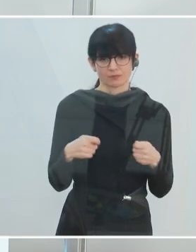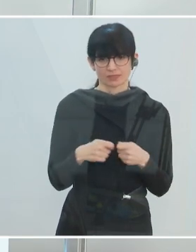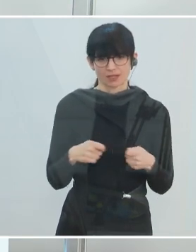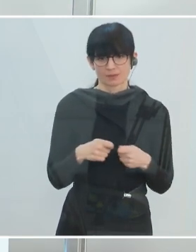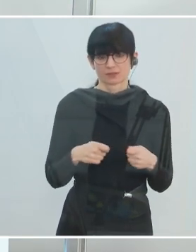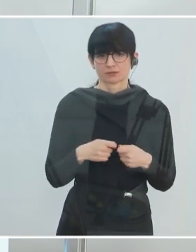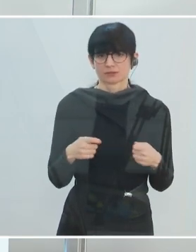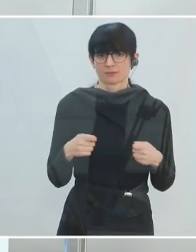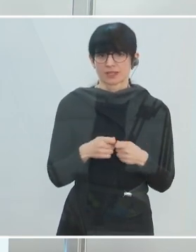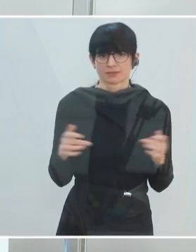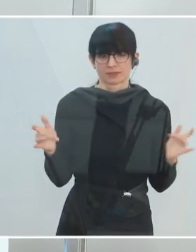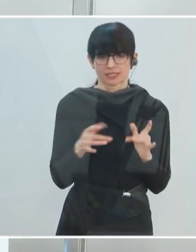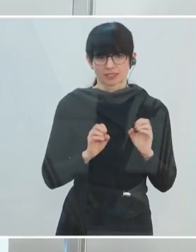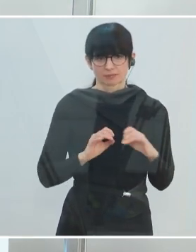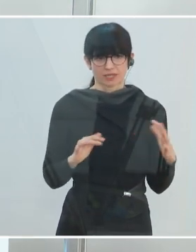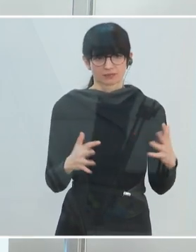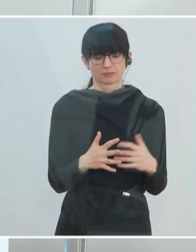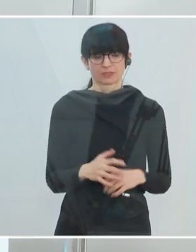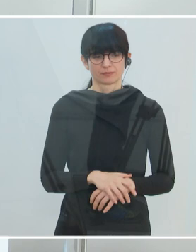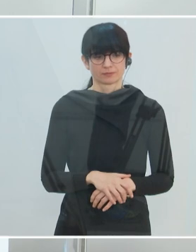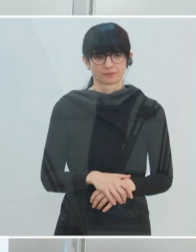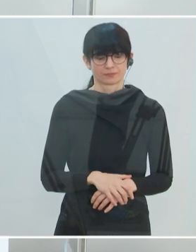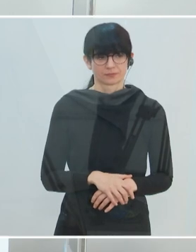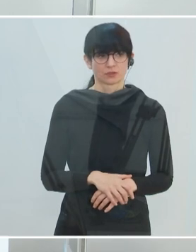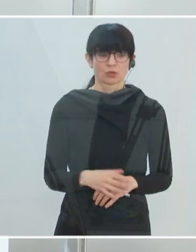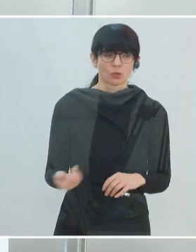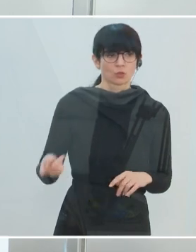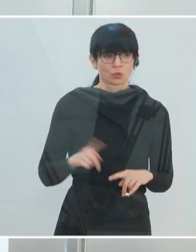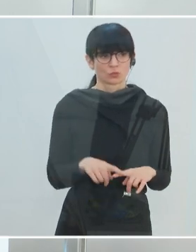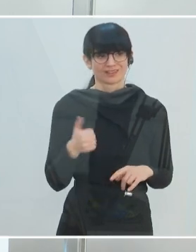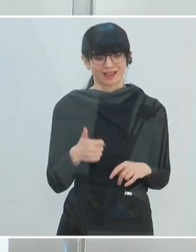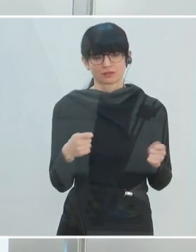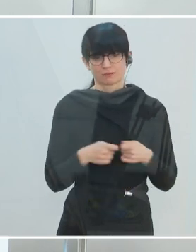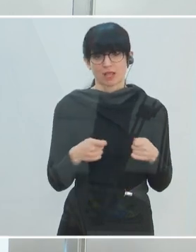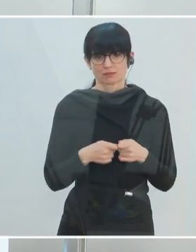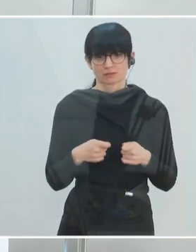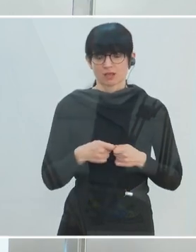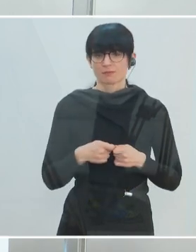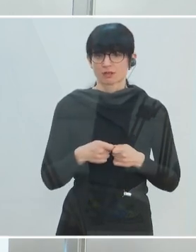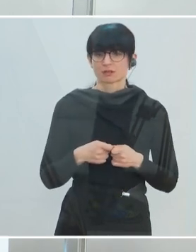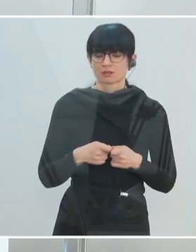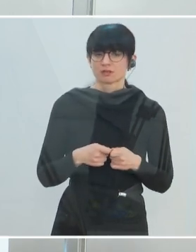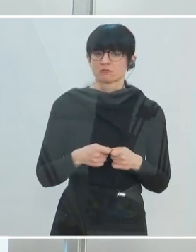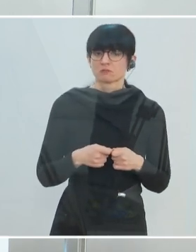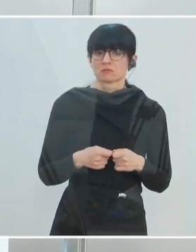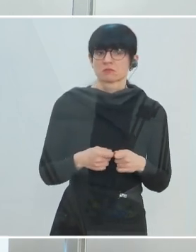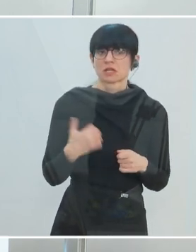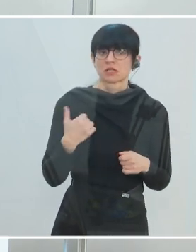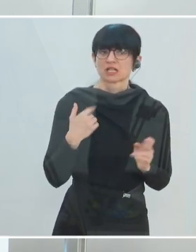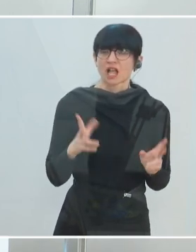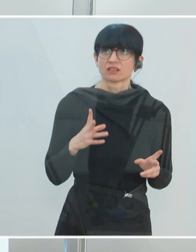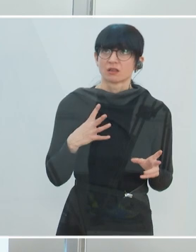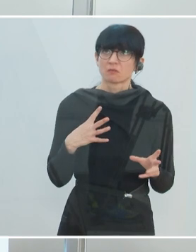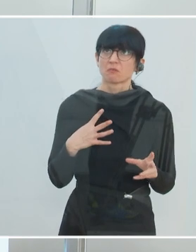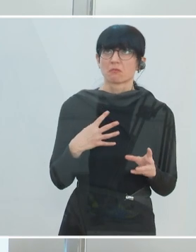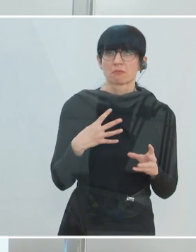eine Maßnahme gegen die Pandemie im unmittelbaren Sinn ist. Und auch eine Maßnahme, wo es Einzelner selbst einen Beitrag leisten